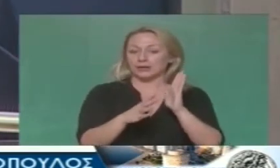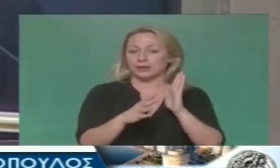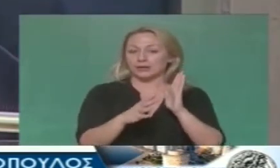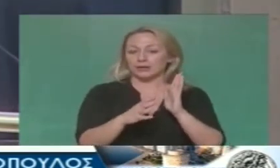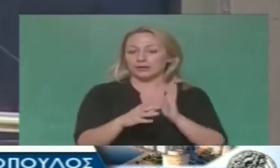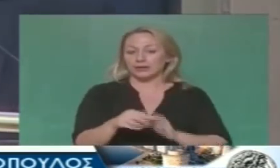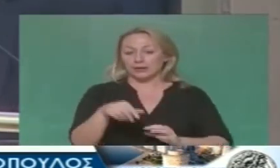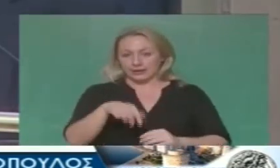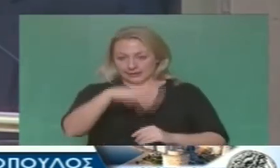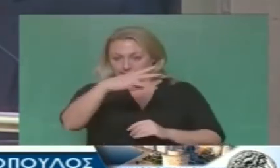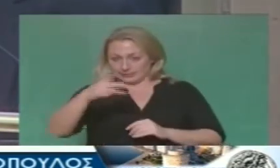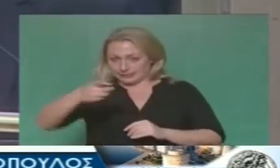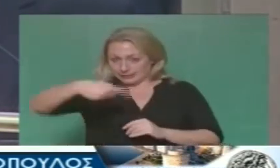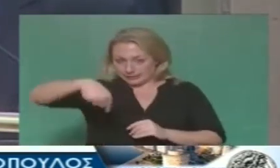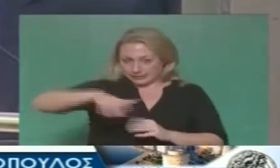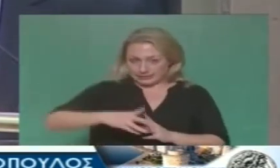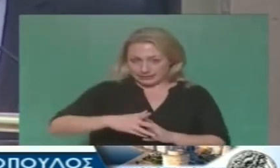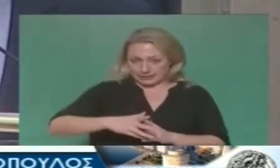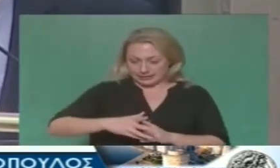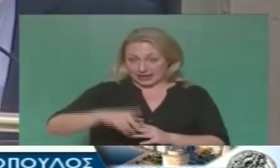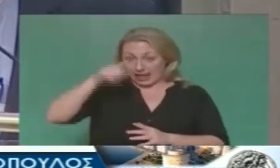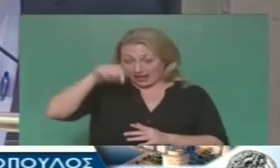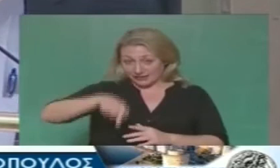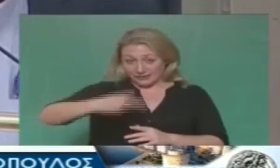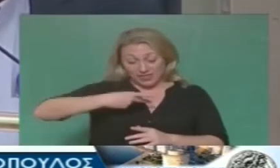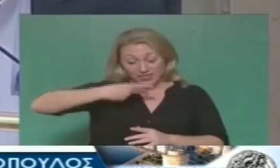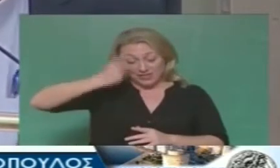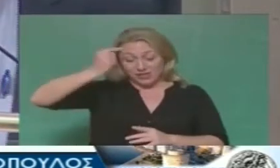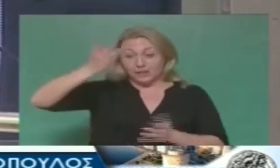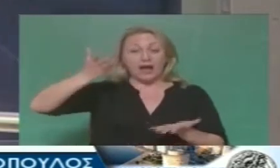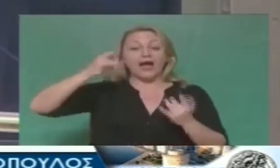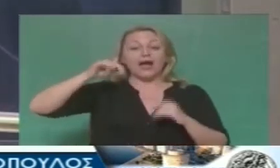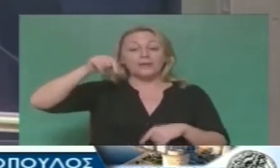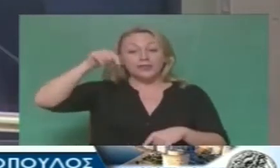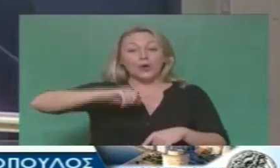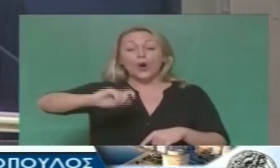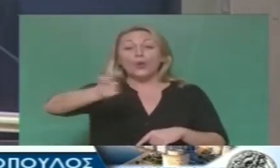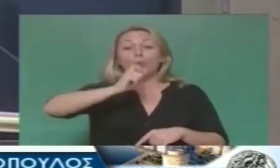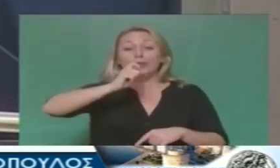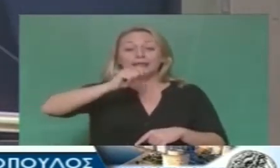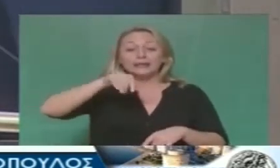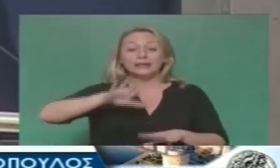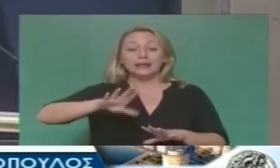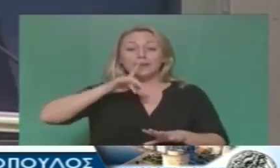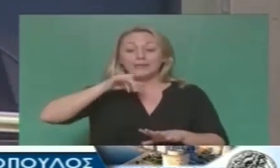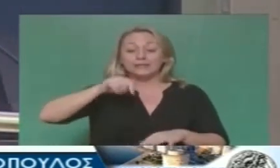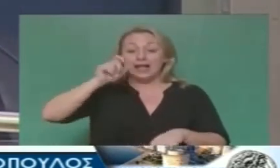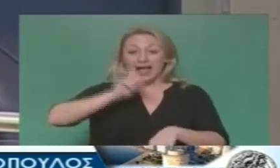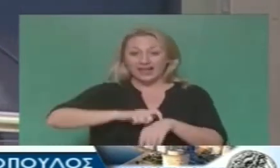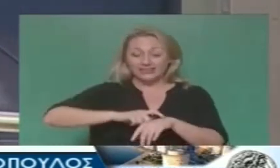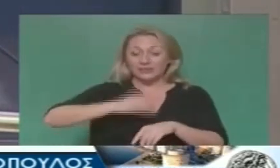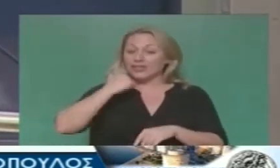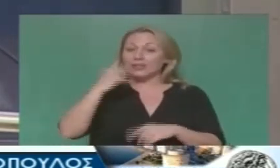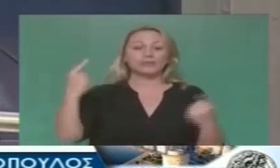Κύριε του ΣΥΡΙΖΑ δεν έχετε το δικαίωμα σε αυτή την πολιτική γιατί αντικειμενικά δεν είστε δεν έχετε το δικαίωμα να